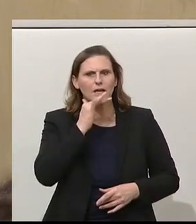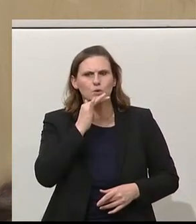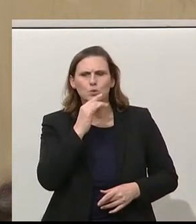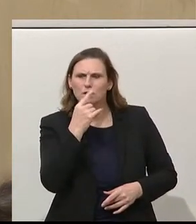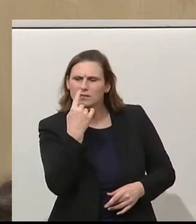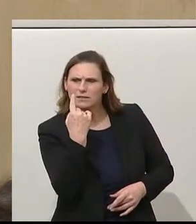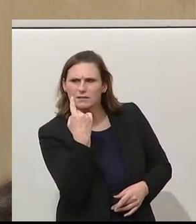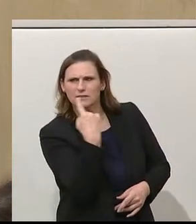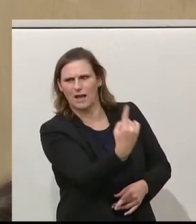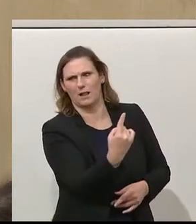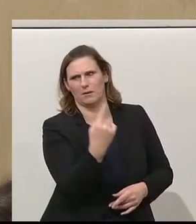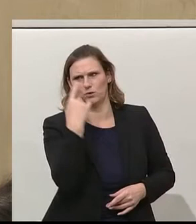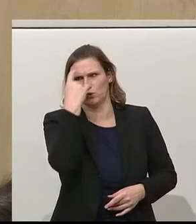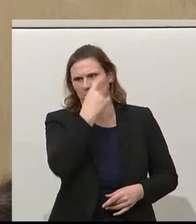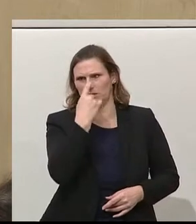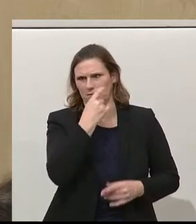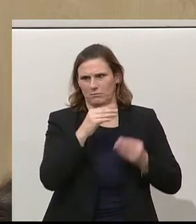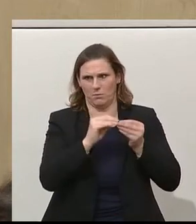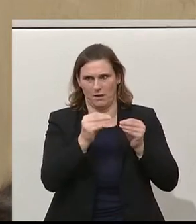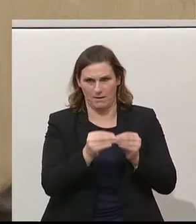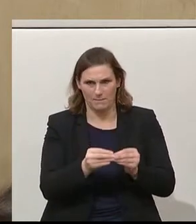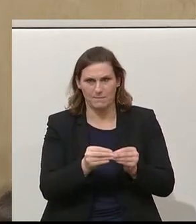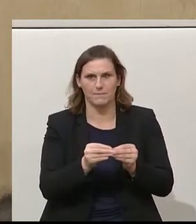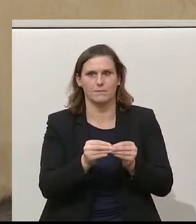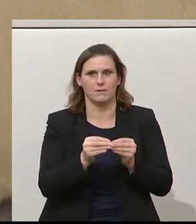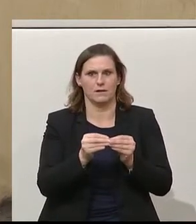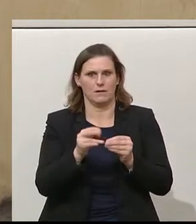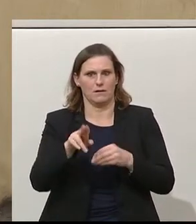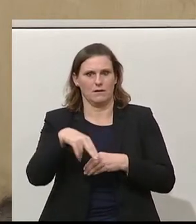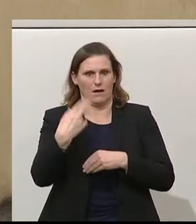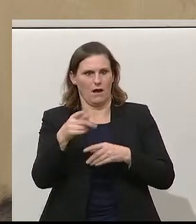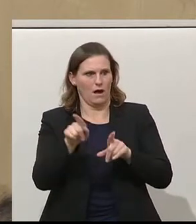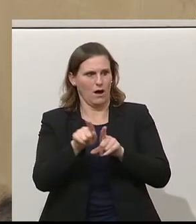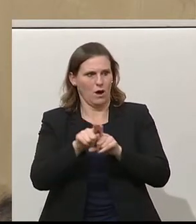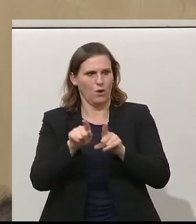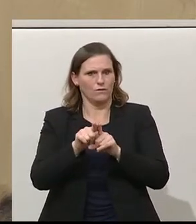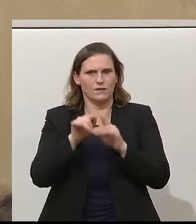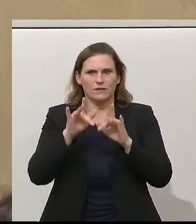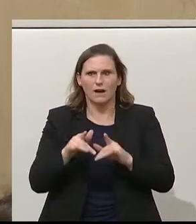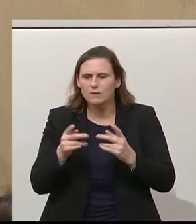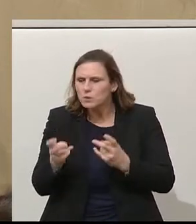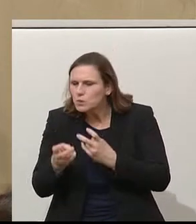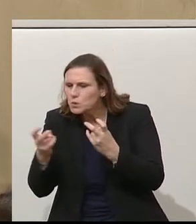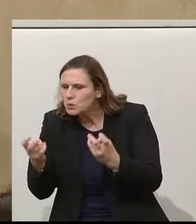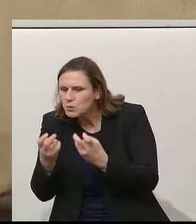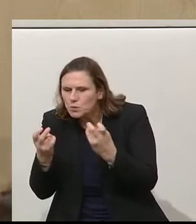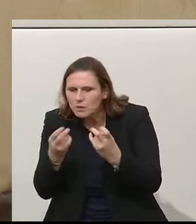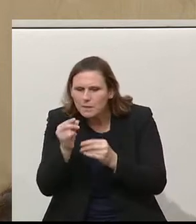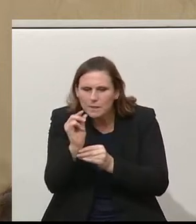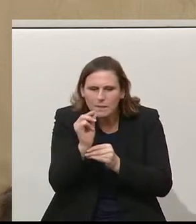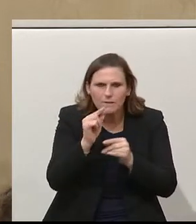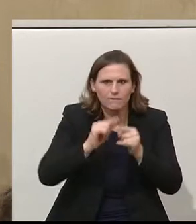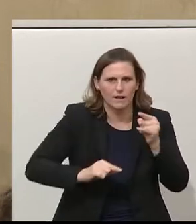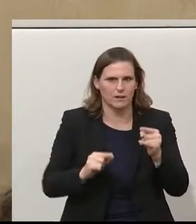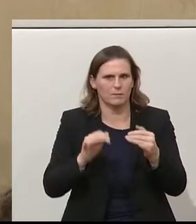Baustellen hatten, um die sie sich kümmern sollten und die verzweifelt nach einem Haar in der Subbesuchung wo eigentlich gar keines ist. Aber ich verstehe schon, Ablenkungsmanöver sind